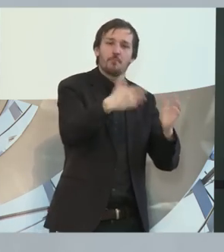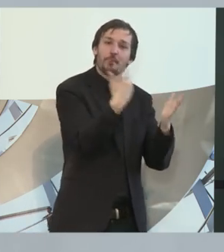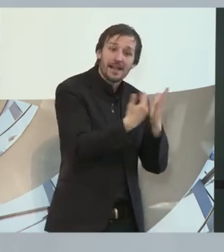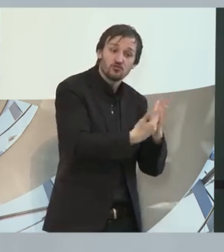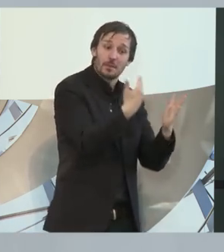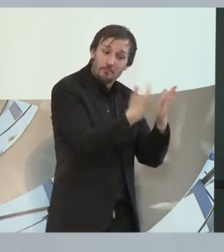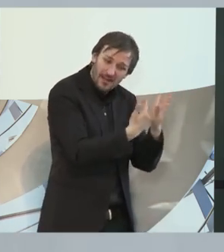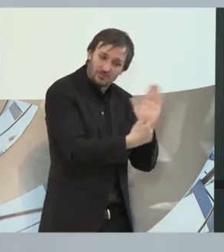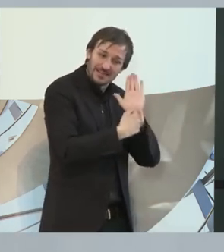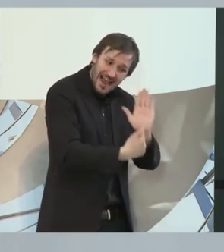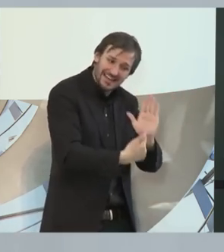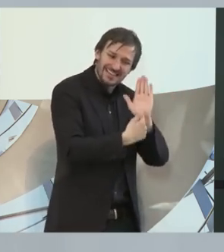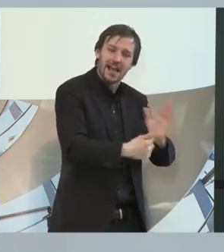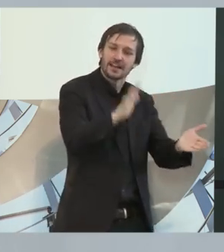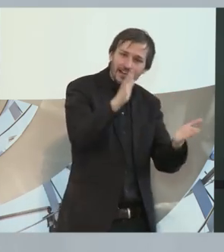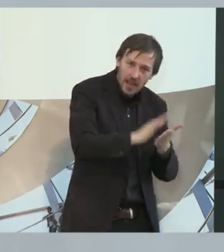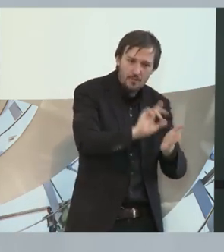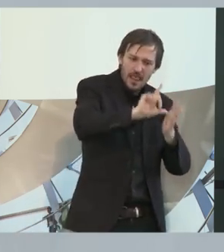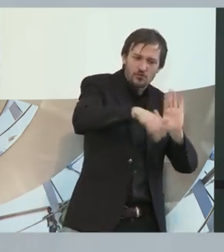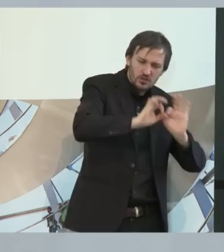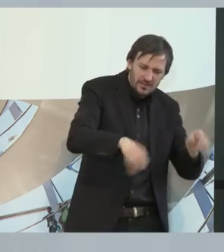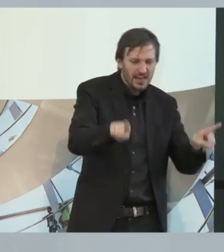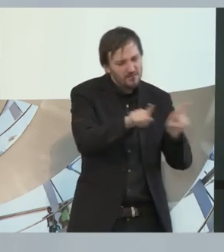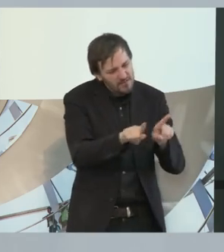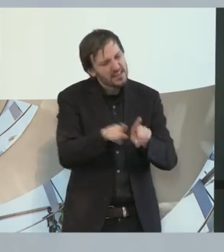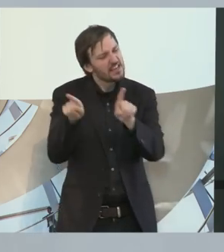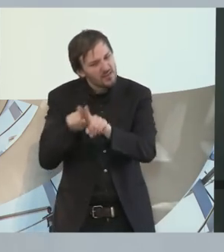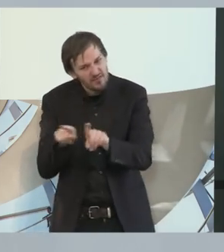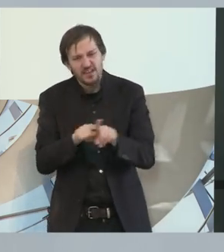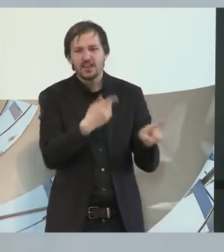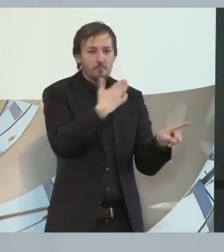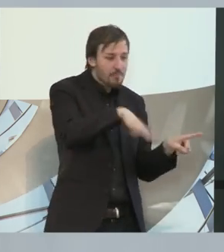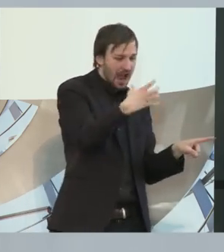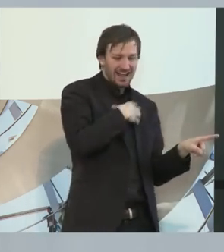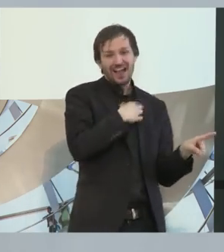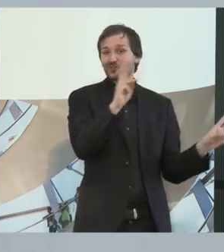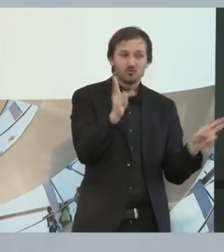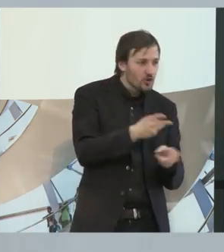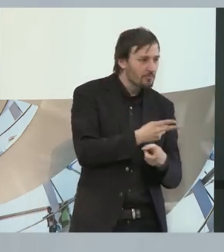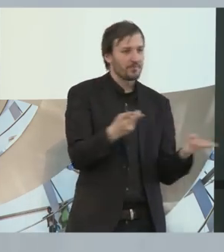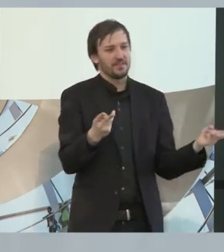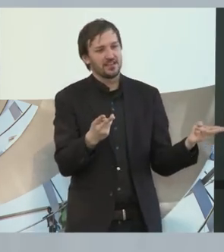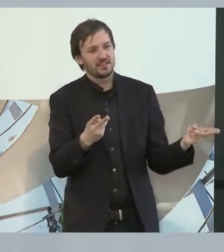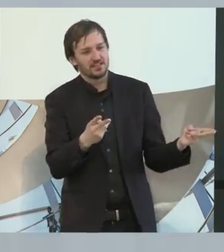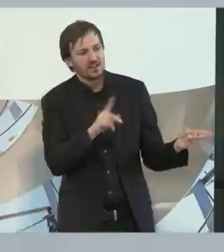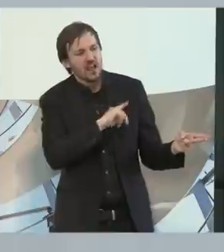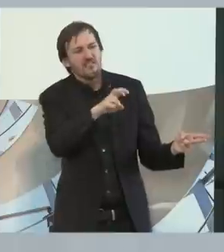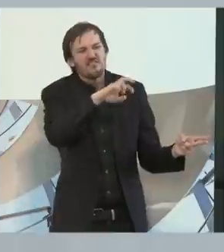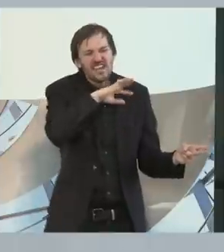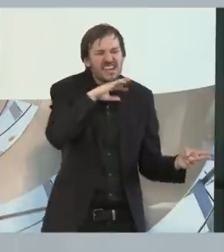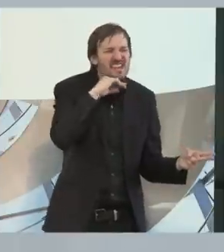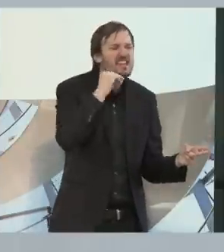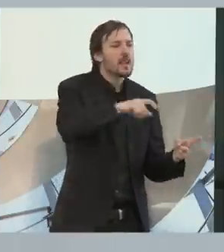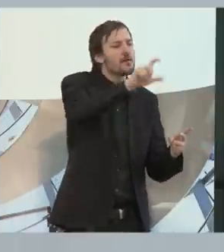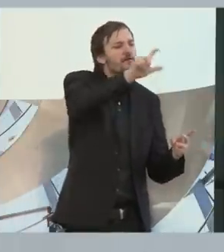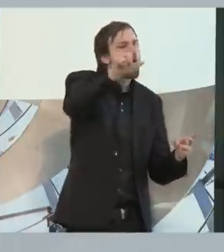man das gut einrichtet, genauso leistungsfähig sind wie alle anderen, dass sie nicht mehr krank sind wie alle anderen. Da geben wir uns Riesenmühe, dieses in die